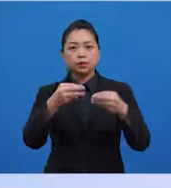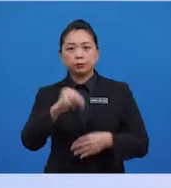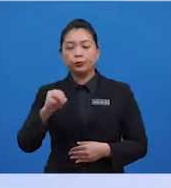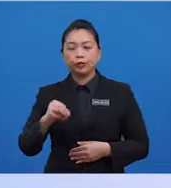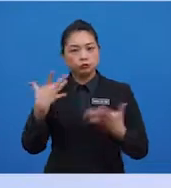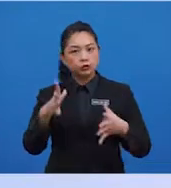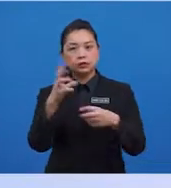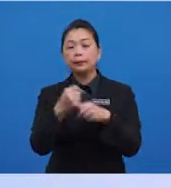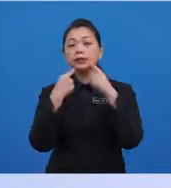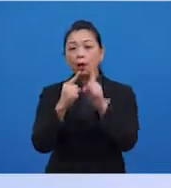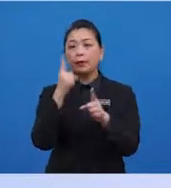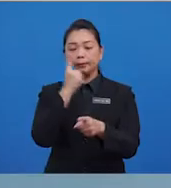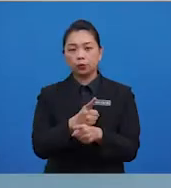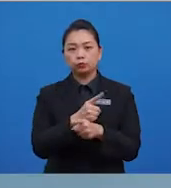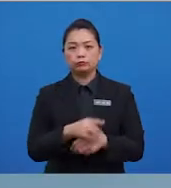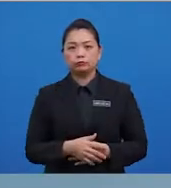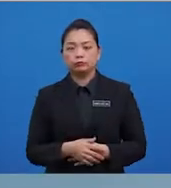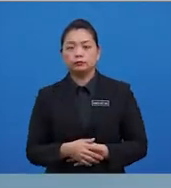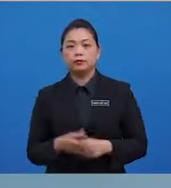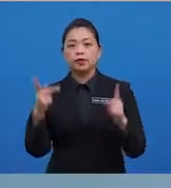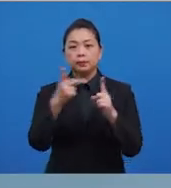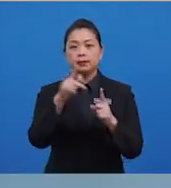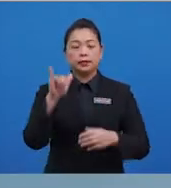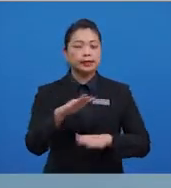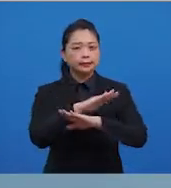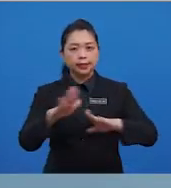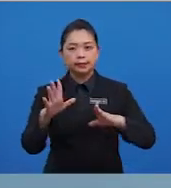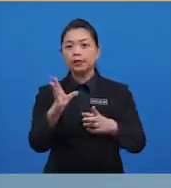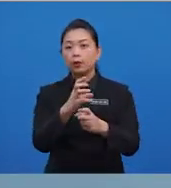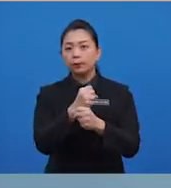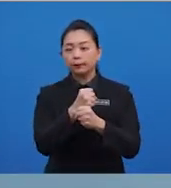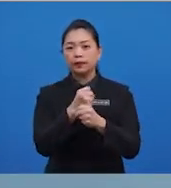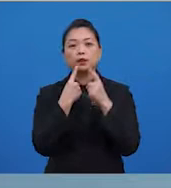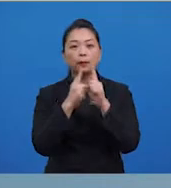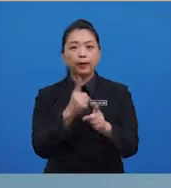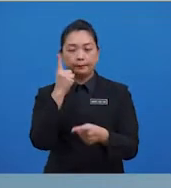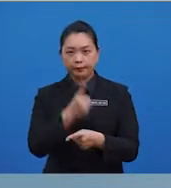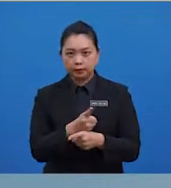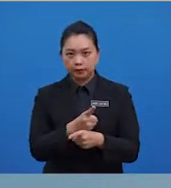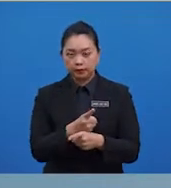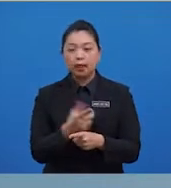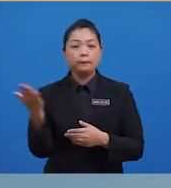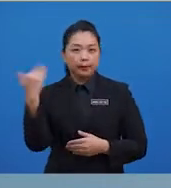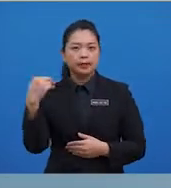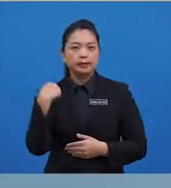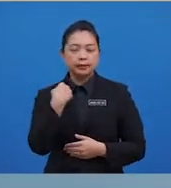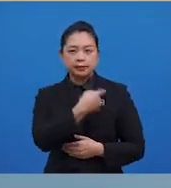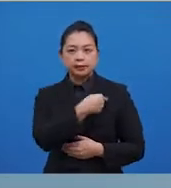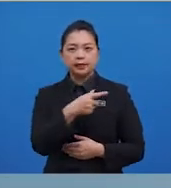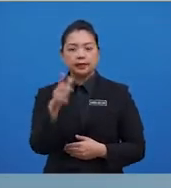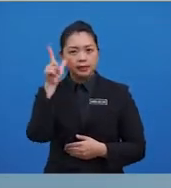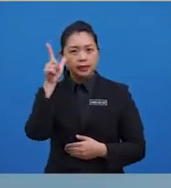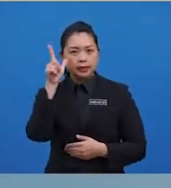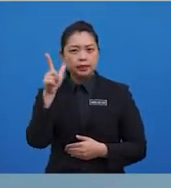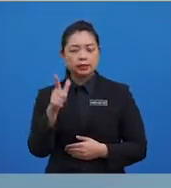mendapat jawapan betul. Kepada yang tidak dapat jawapan yang betul, mari kita